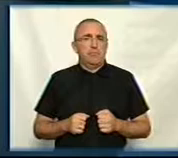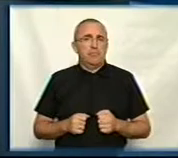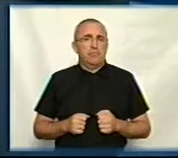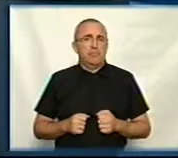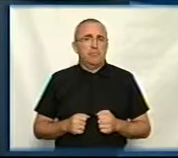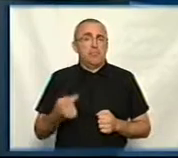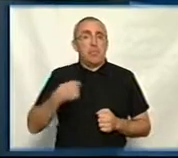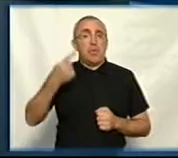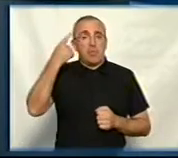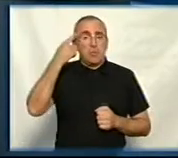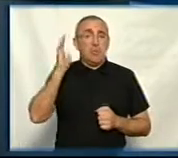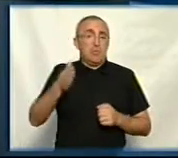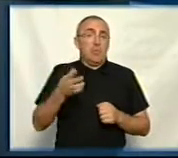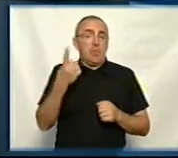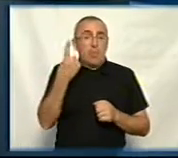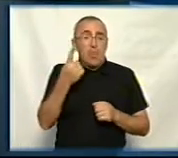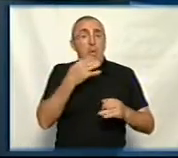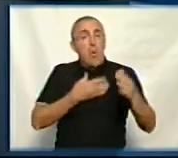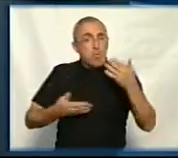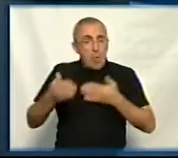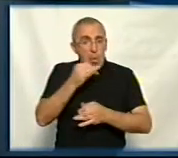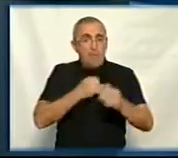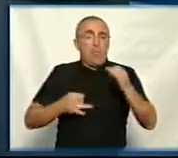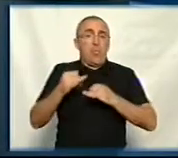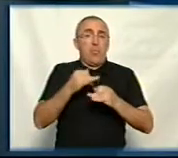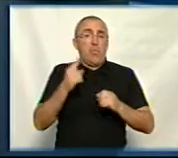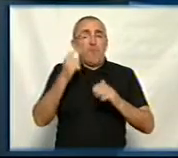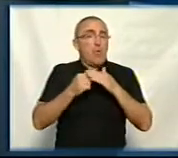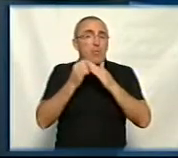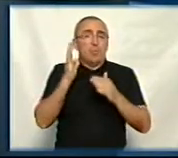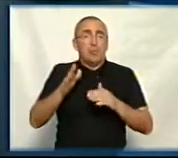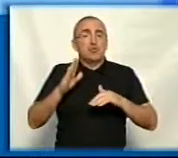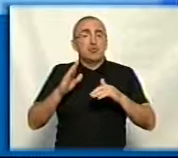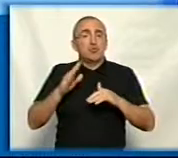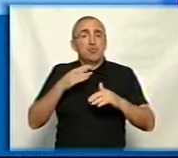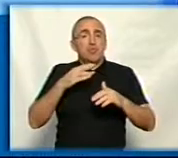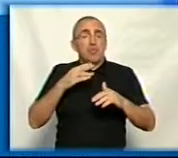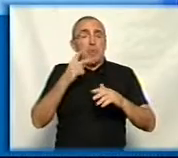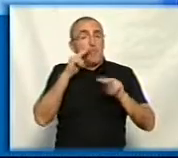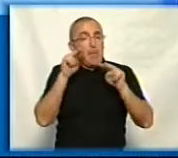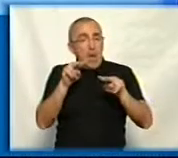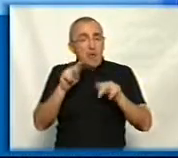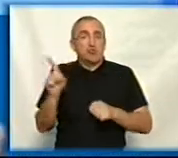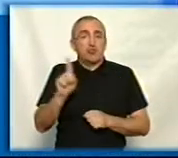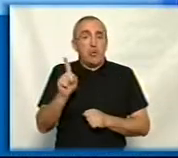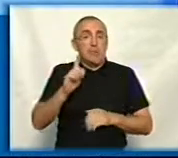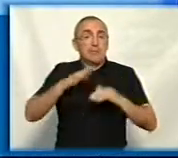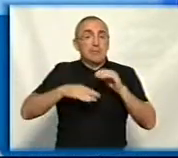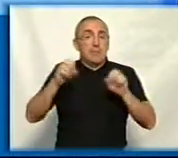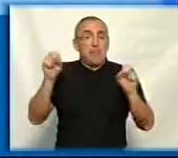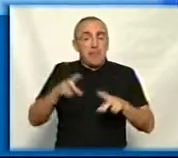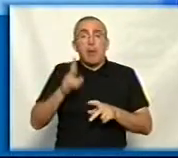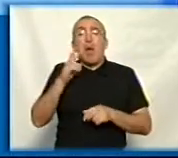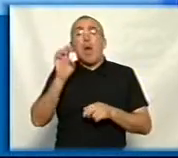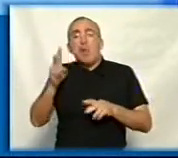Я думаю, буде ще обговорюватися, але в основному це буде стосуватися цього ж нагляду, щоб спеціалісти дивились,